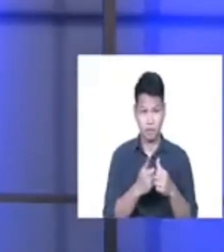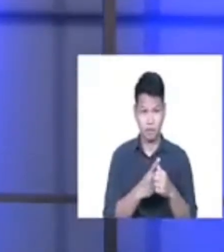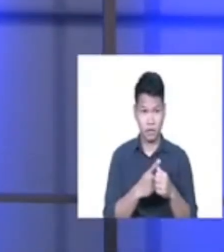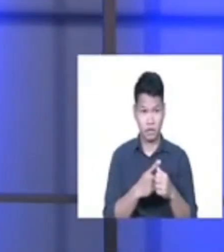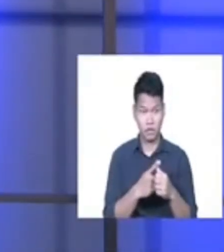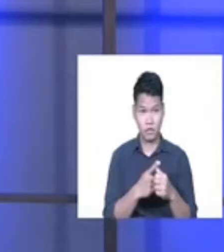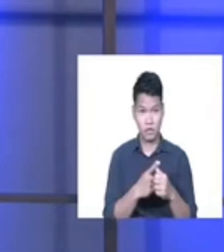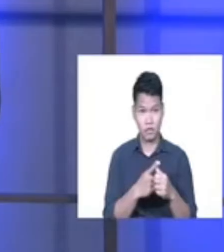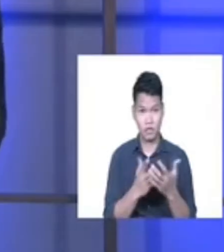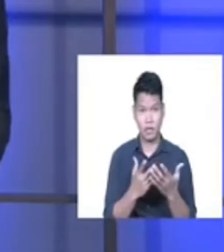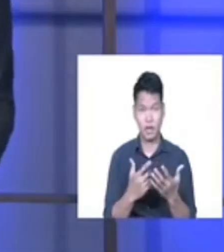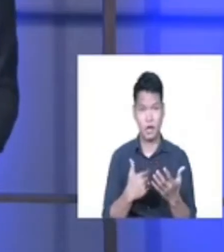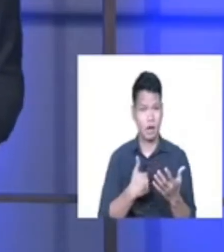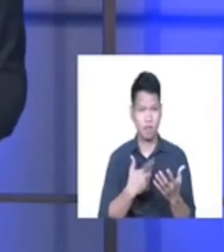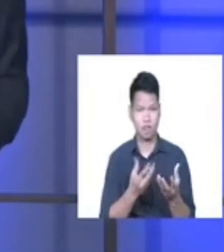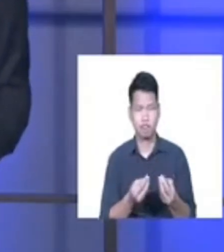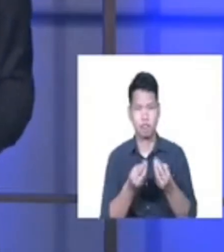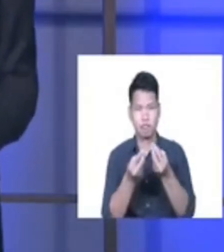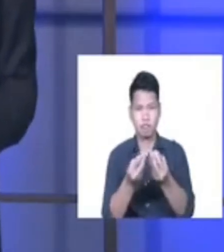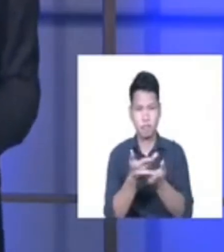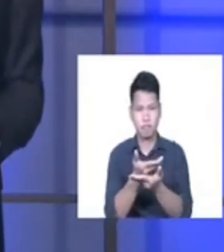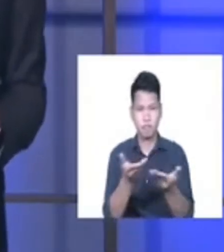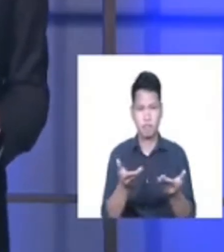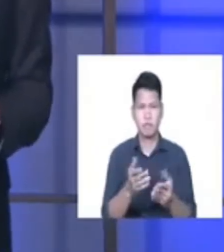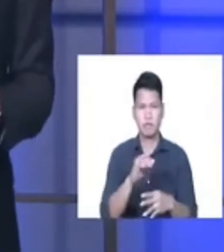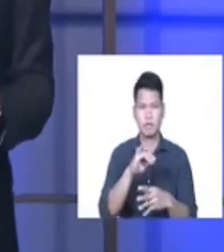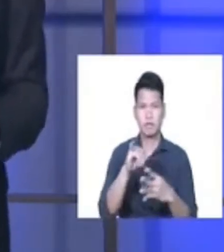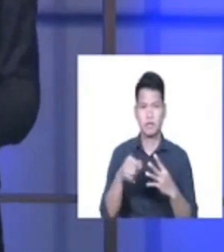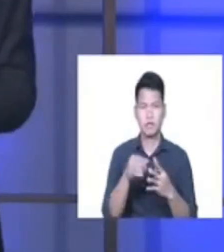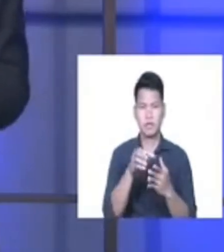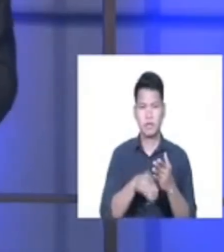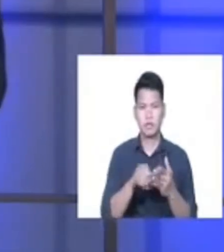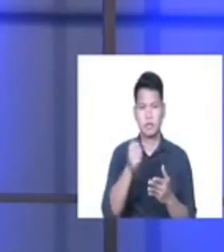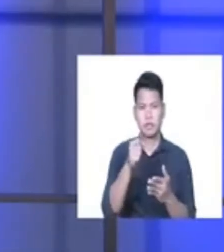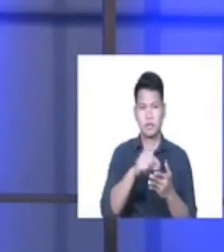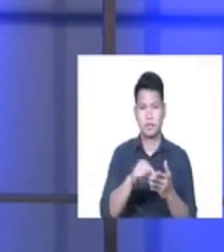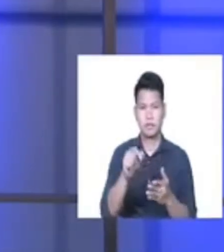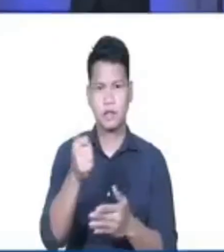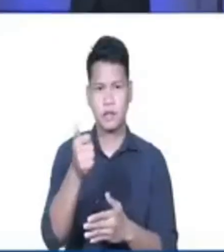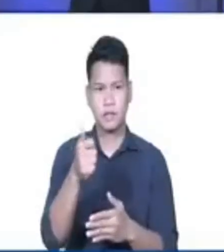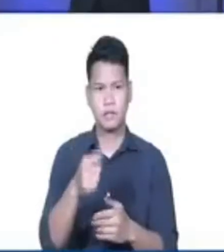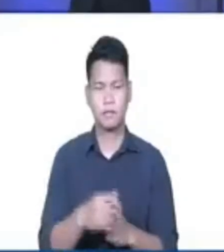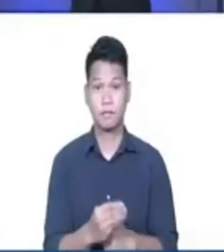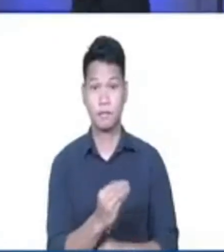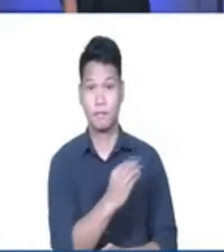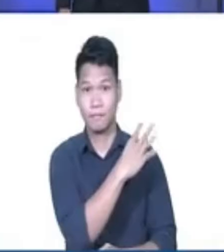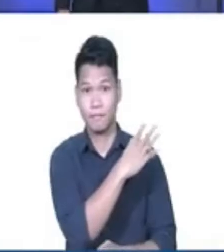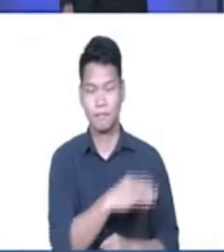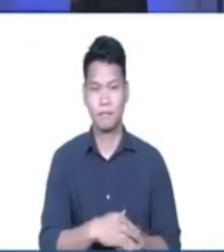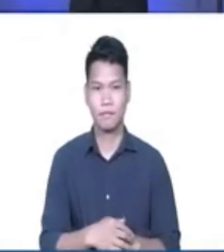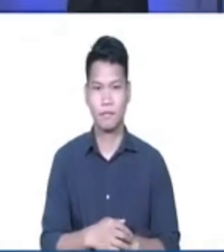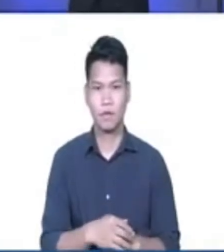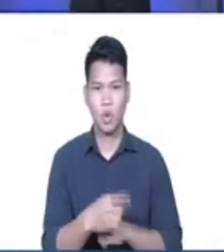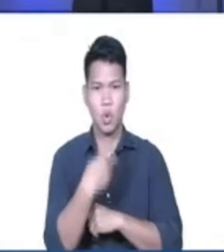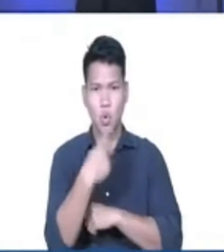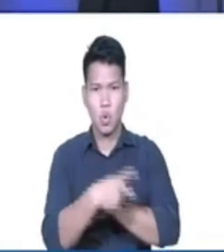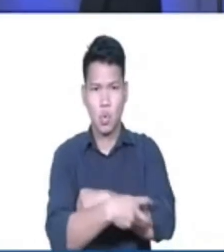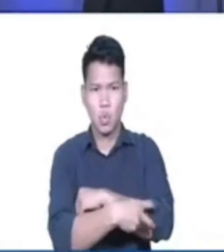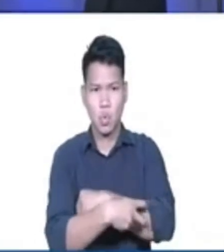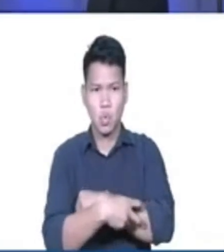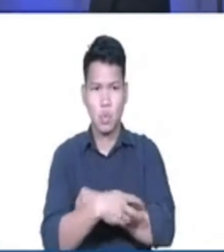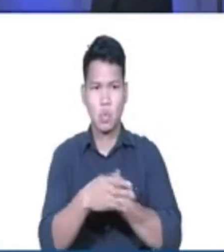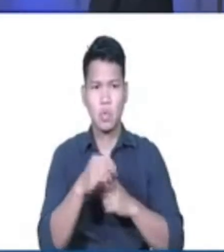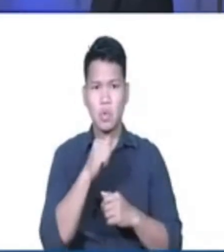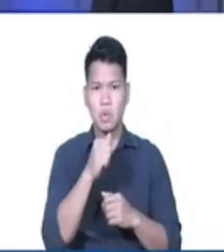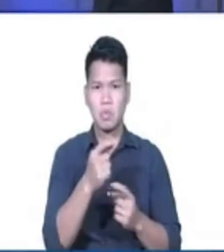in John 10, verse 10, na ganito po ang sinasabi. The thief does not come except to